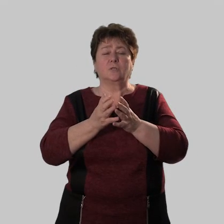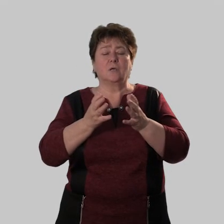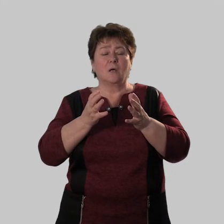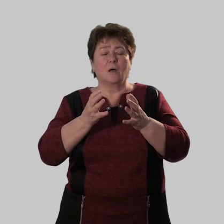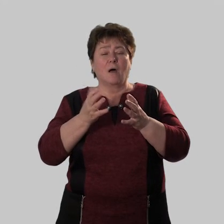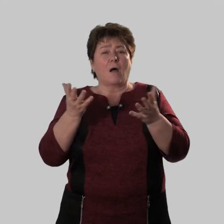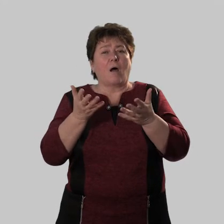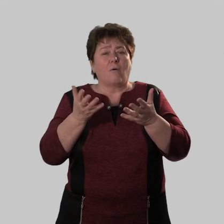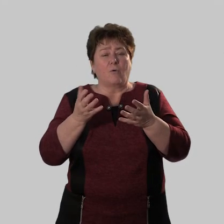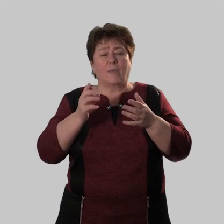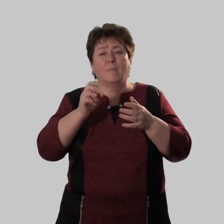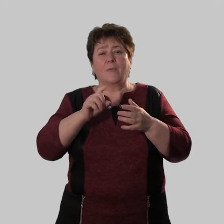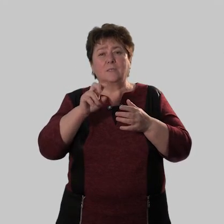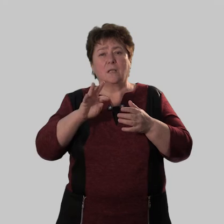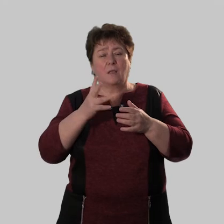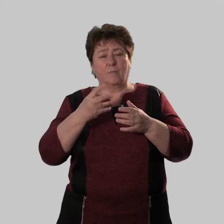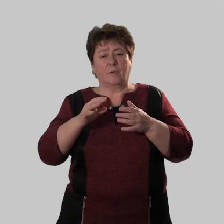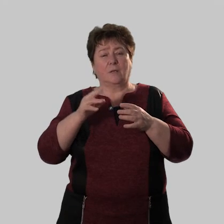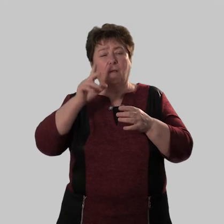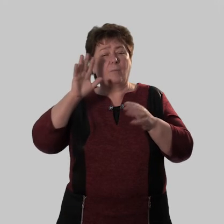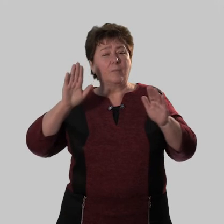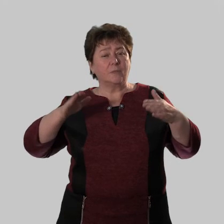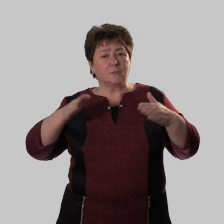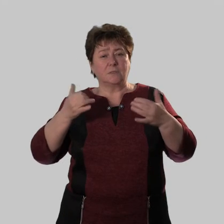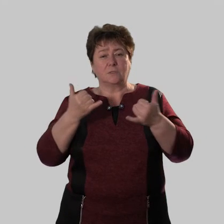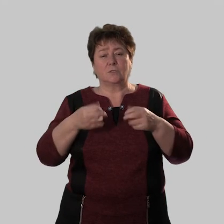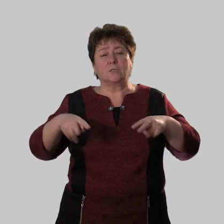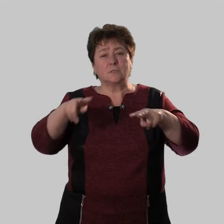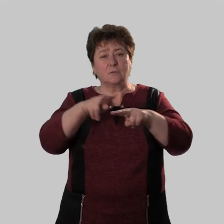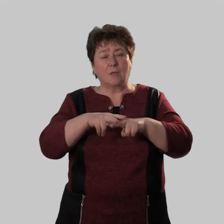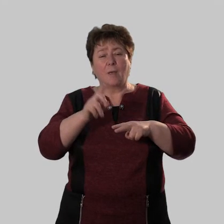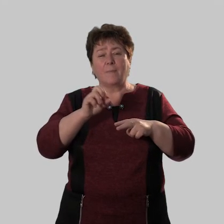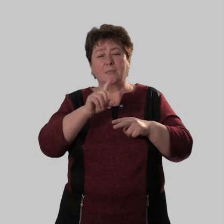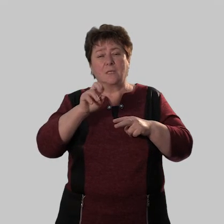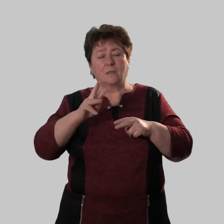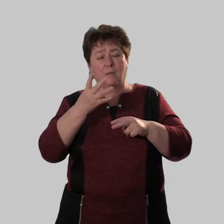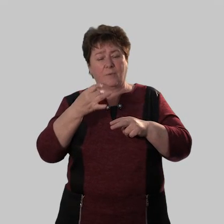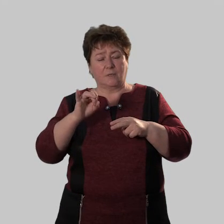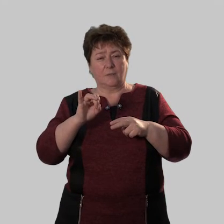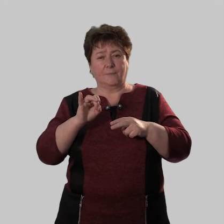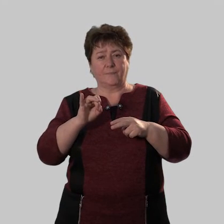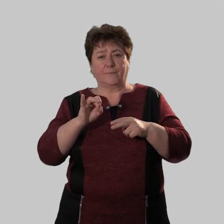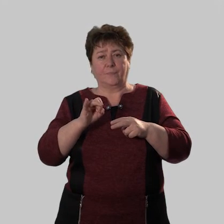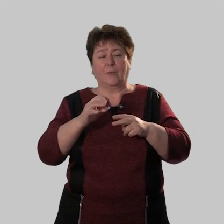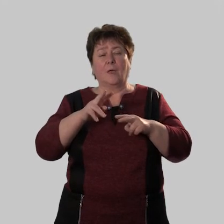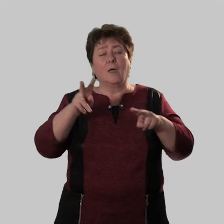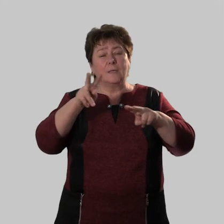птицы сейчас приведем синонимы к слову безалаберный